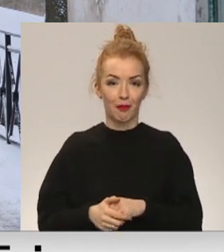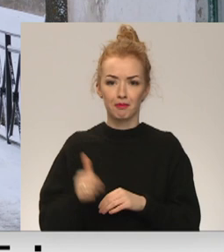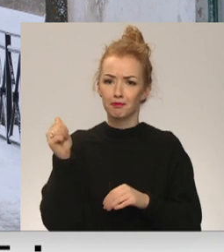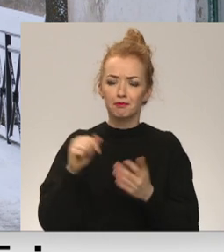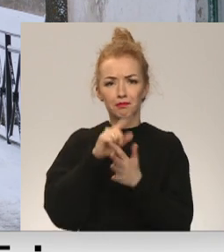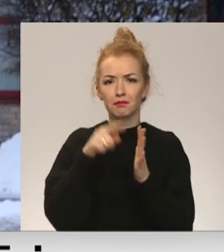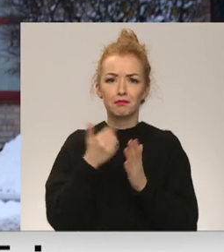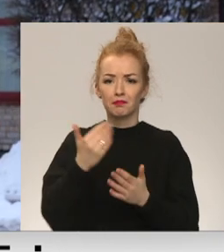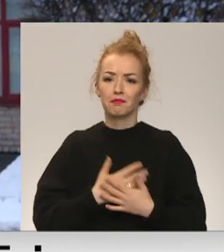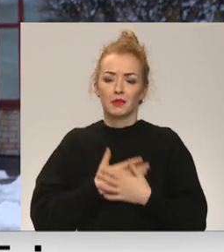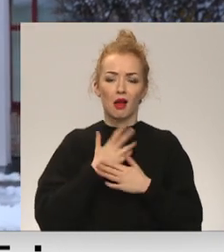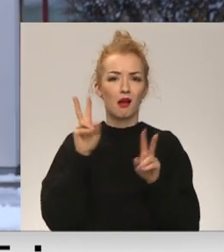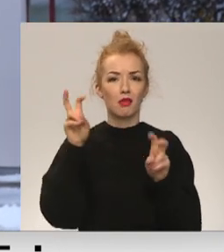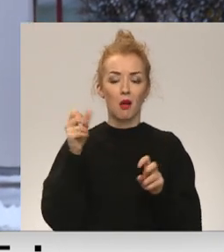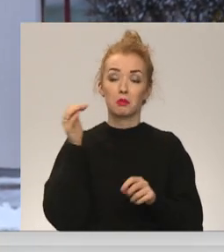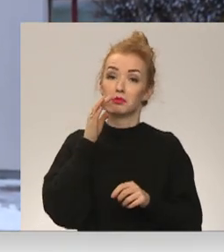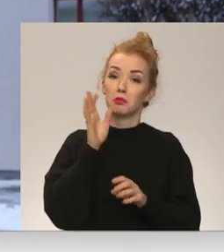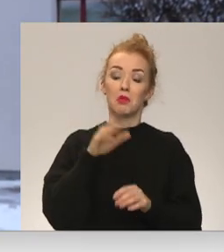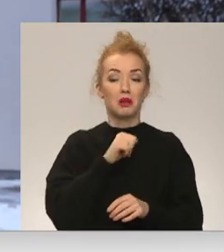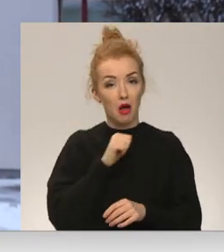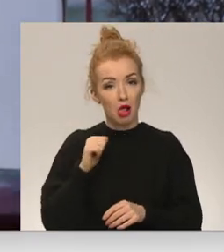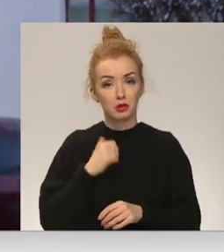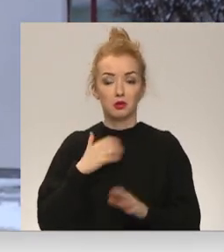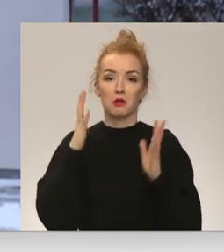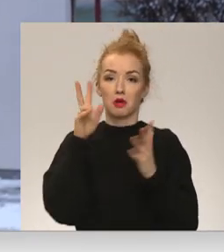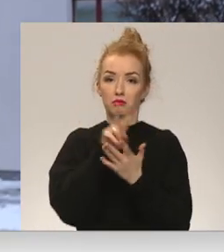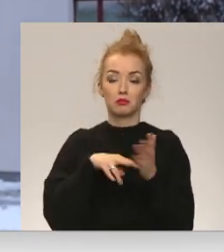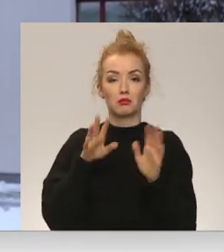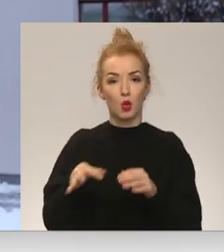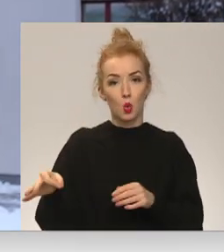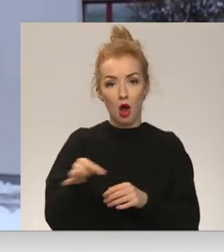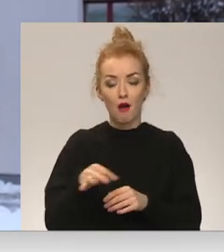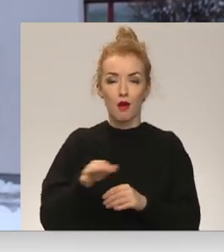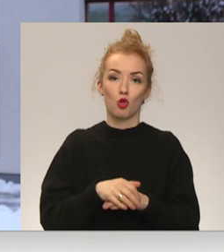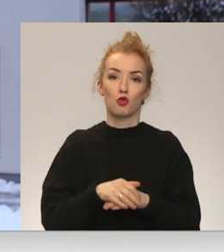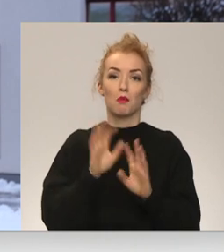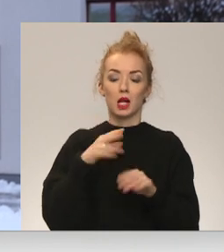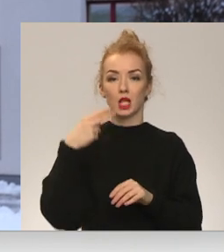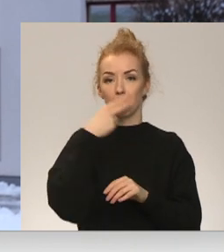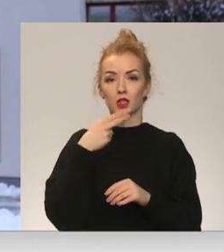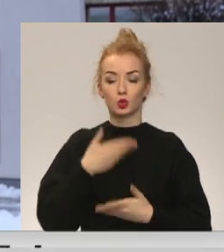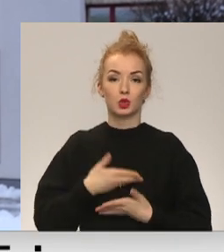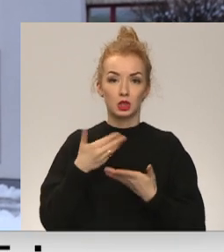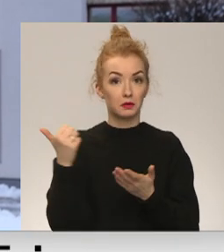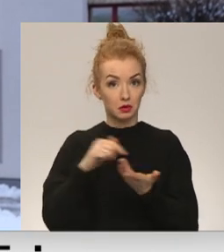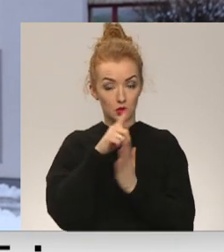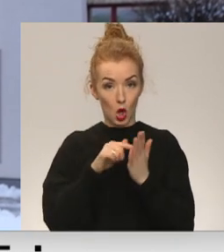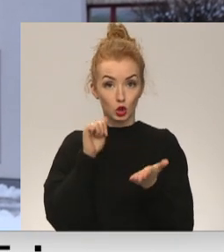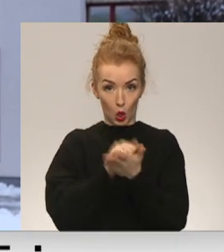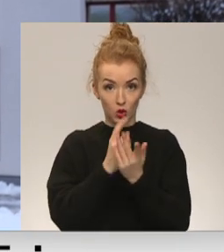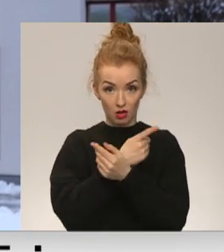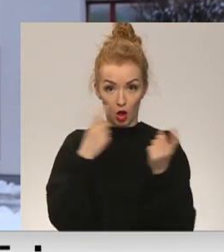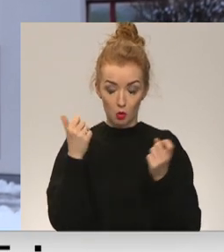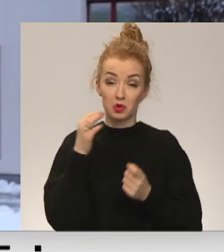tēms, kas mums vairāk interesē? Par talsiem, par novadumu, par samdienisko dzīvi. Sludinājumu? Sludinājumu,